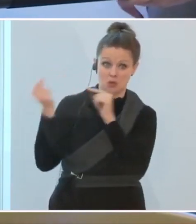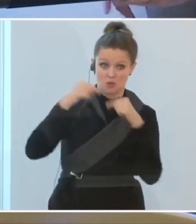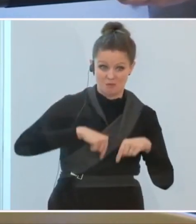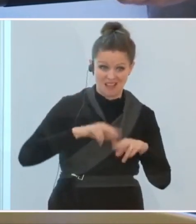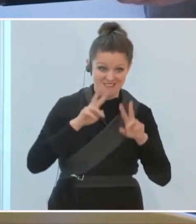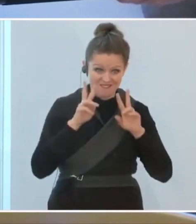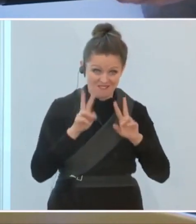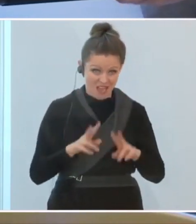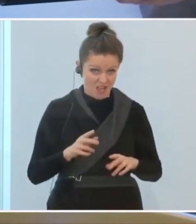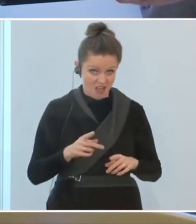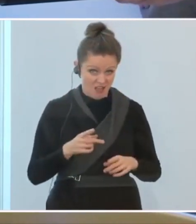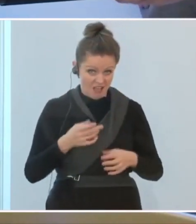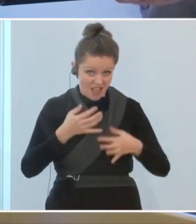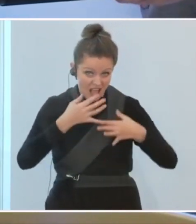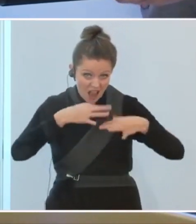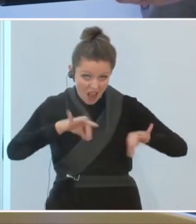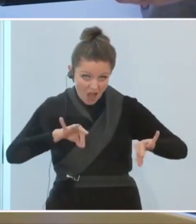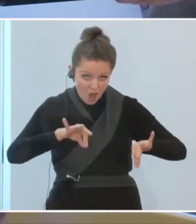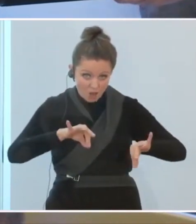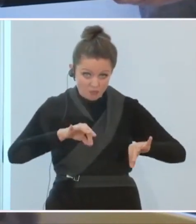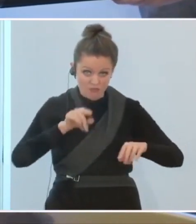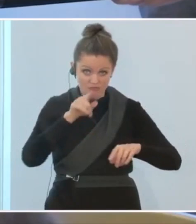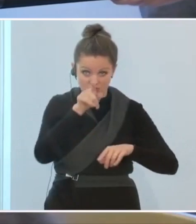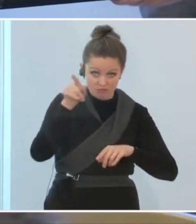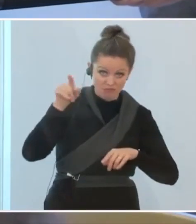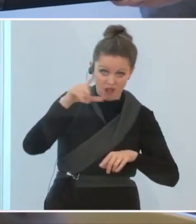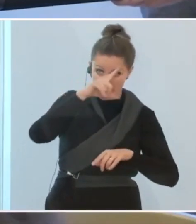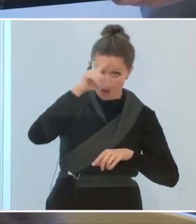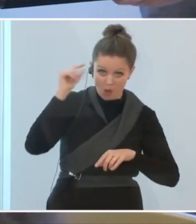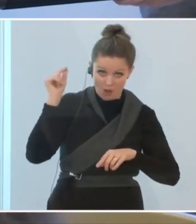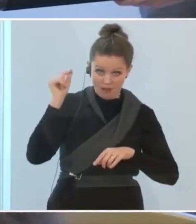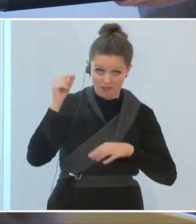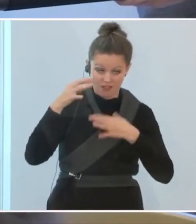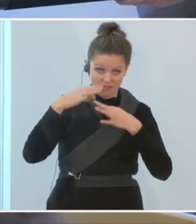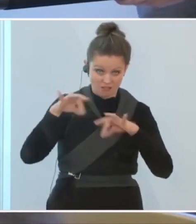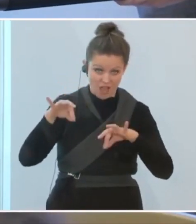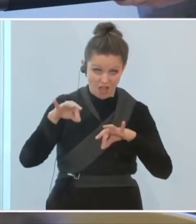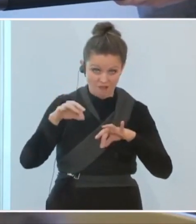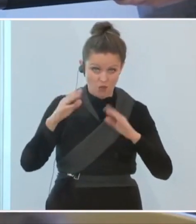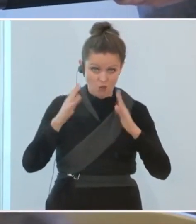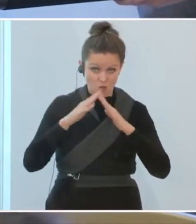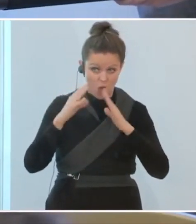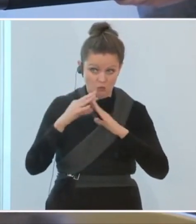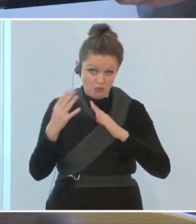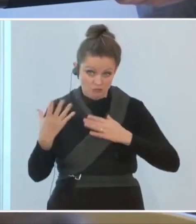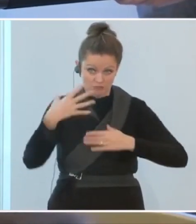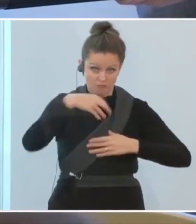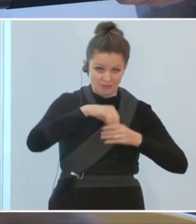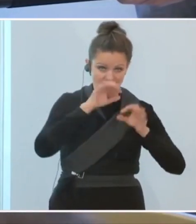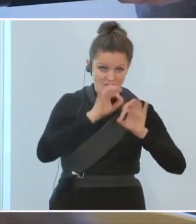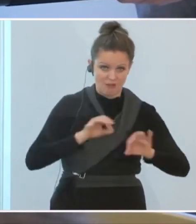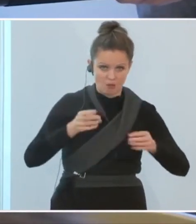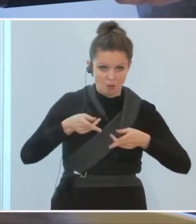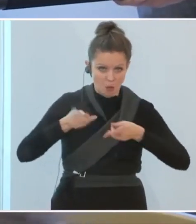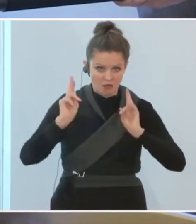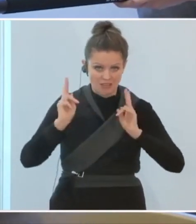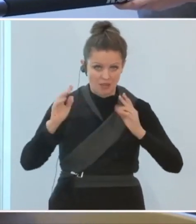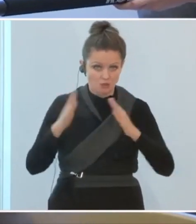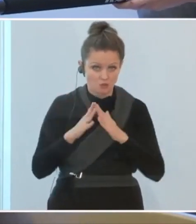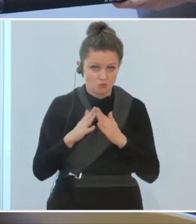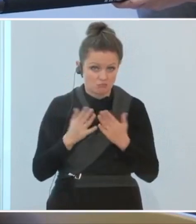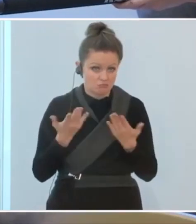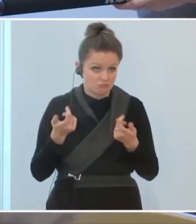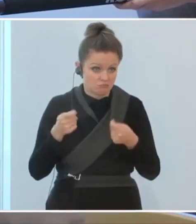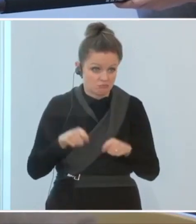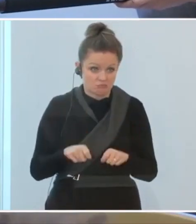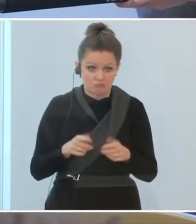es da überhaupt legal, wenn man diese Leute dann, die Verwandten zu Hause aufnimmt? Weil es sind ja die Hotels zu, also wo soll man da die